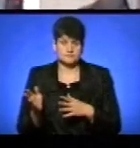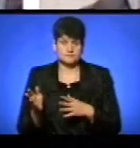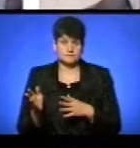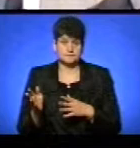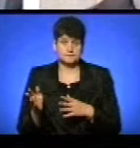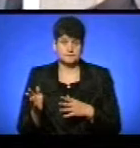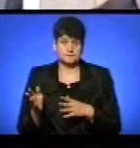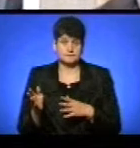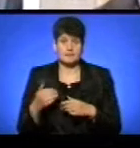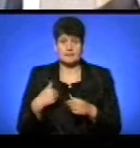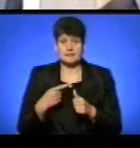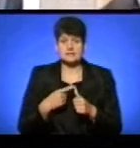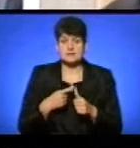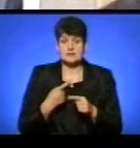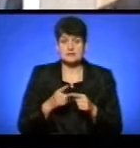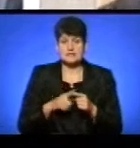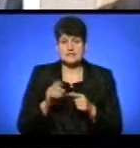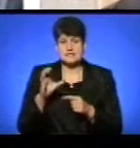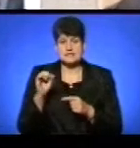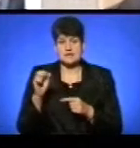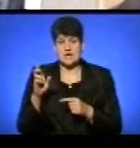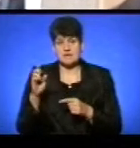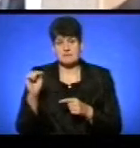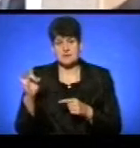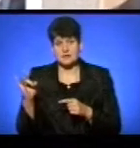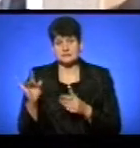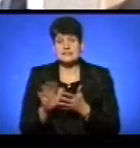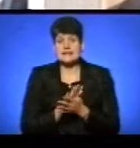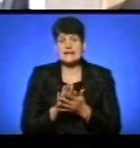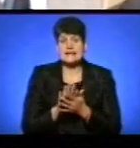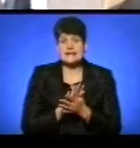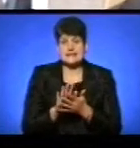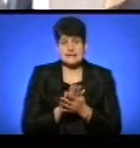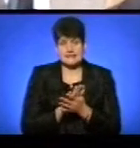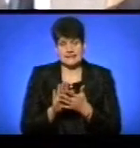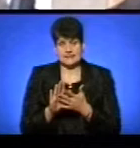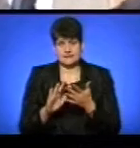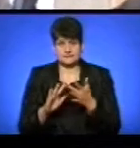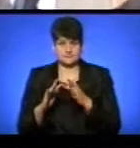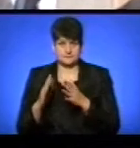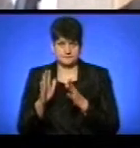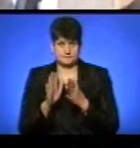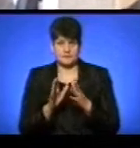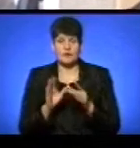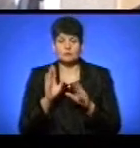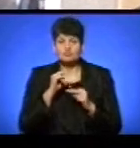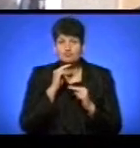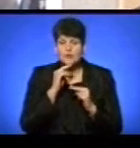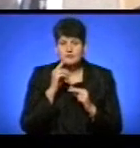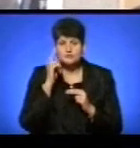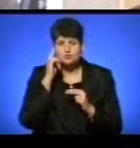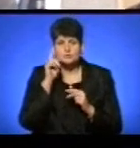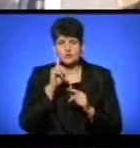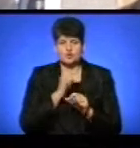Ми це називаємо «сайбер-хіджен». Тобто, гігієна снижки зору «сайбер-секюріті». Бути уважним, думати, що